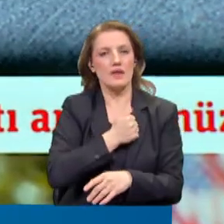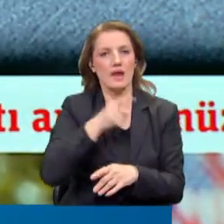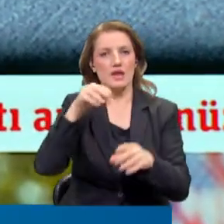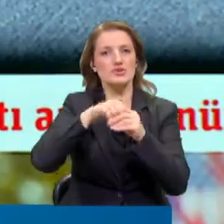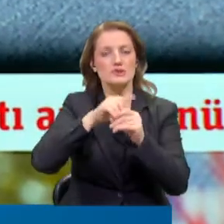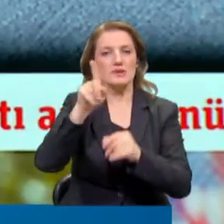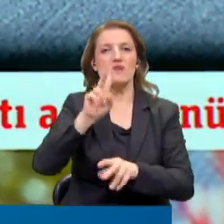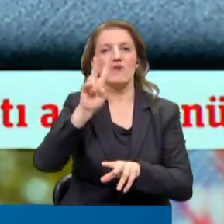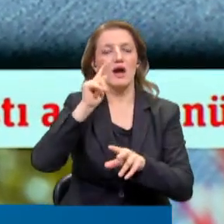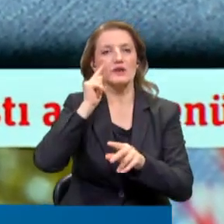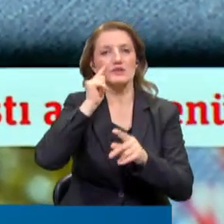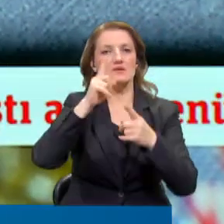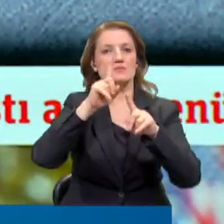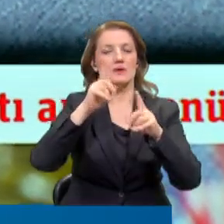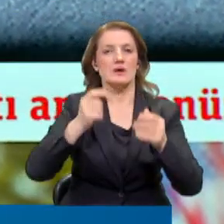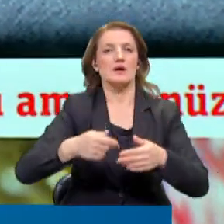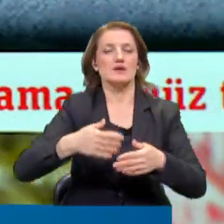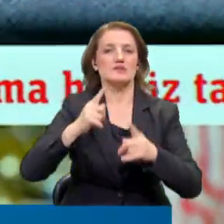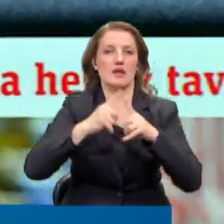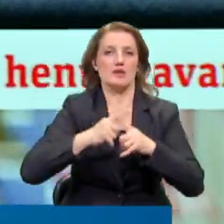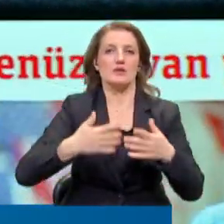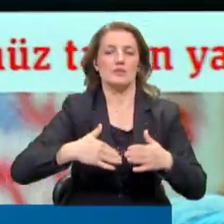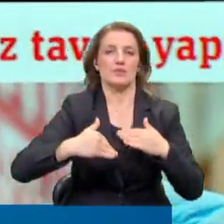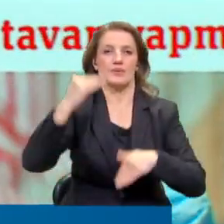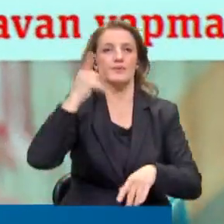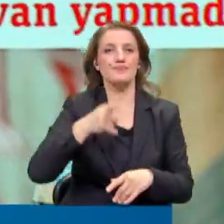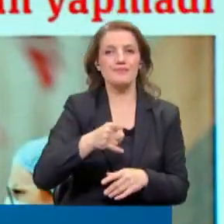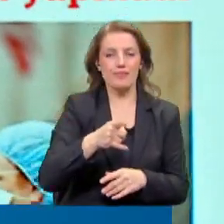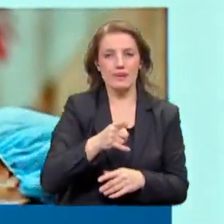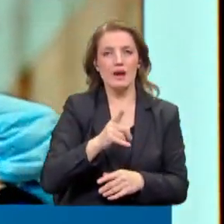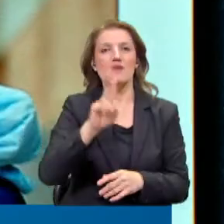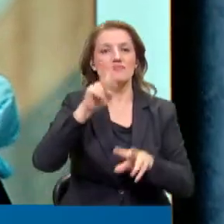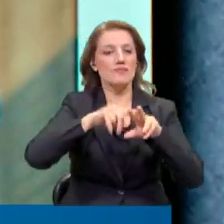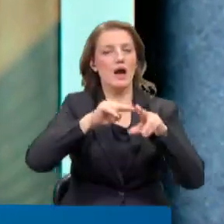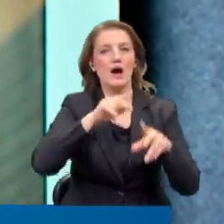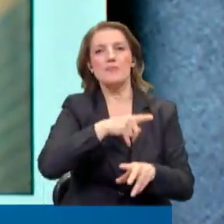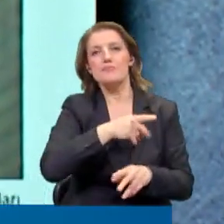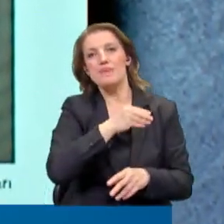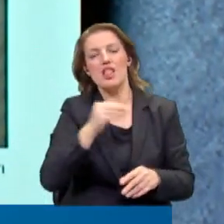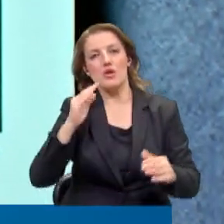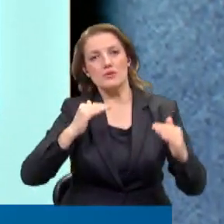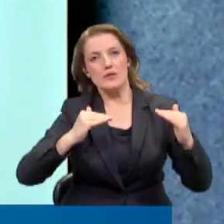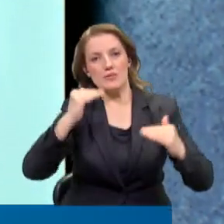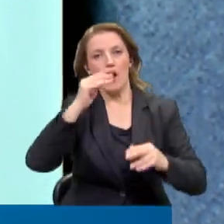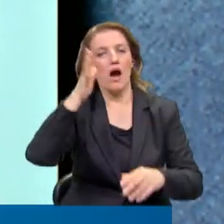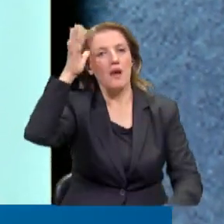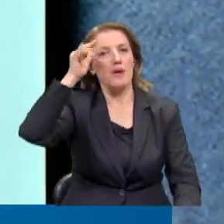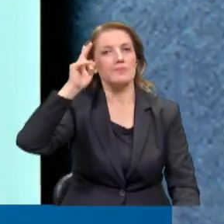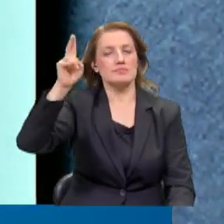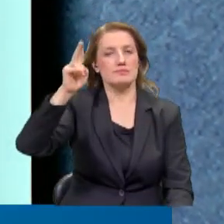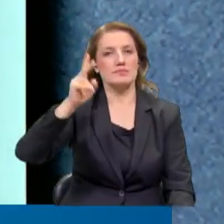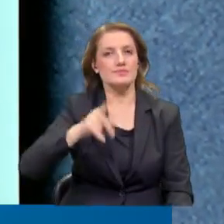vakaların da arttığı bilgisi. Vaka milyonu aştı ama henüz tavan yapmadığı ABD kaynaklı bir haber.